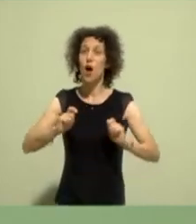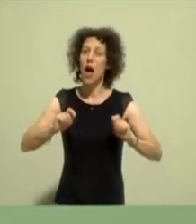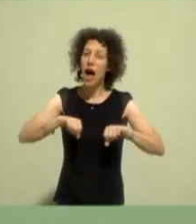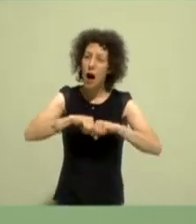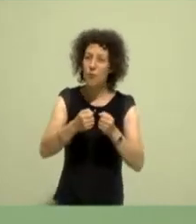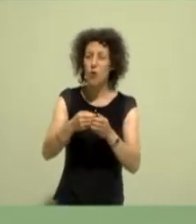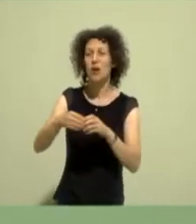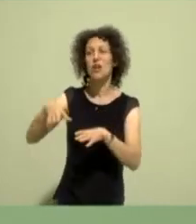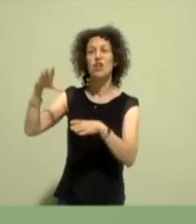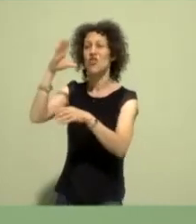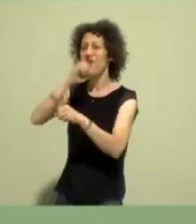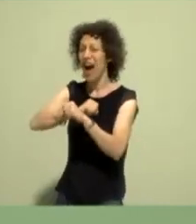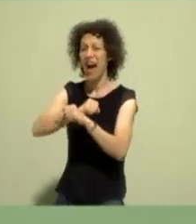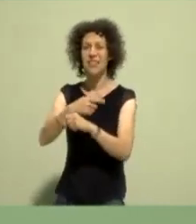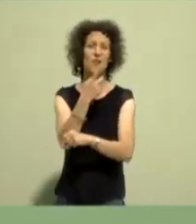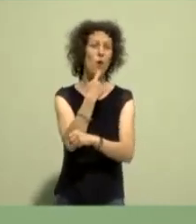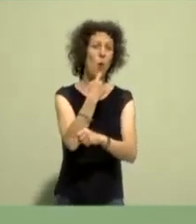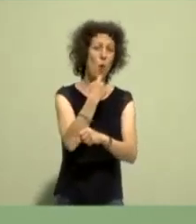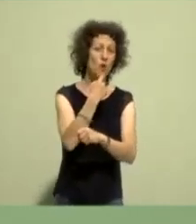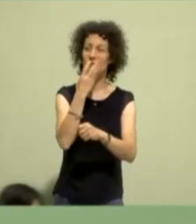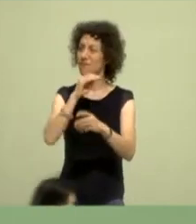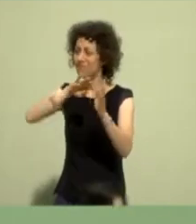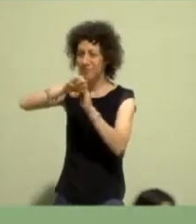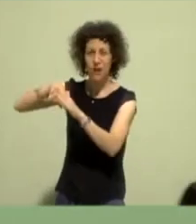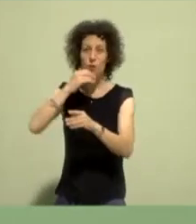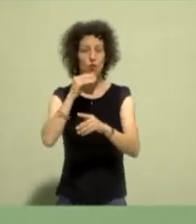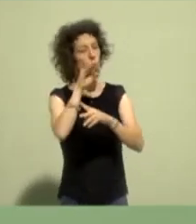Schwarz oder Rot hin zur Zukunft, hin zur Hoffnung nutzen.